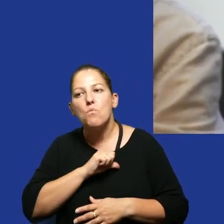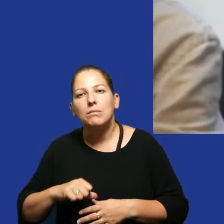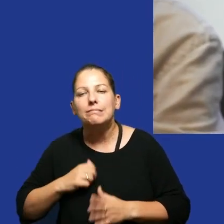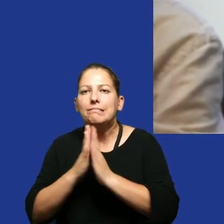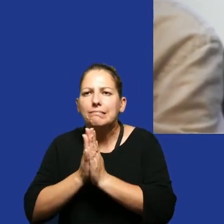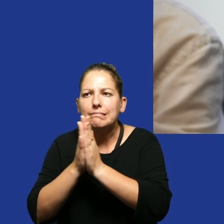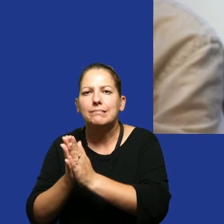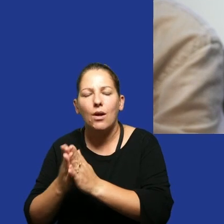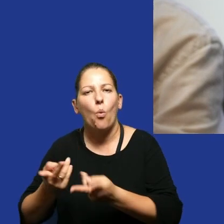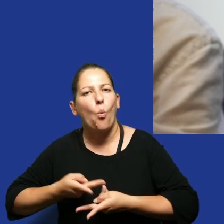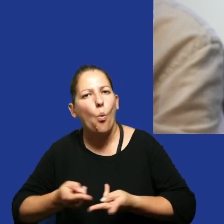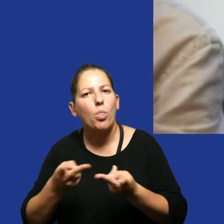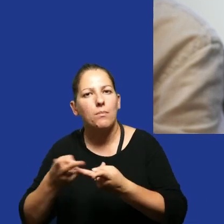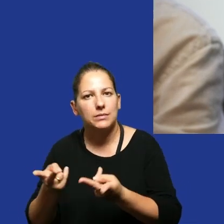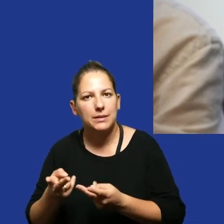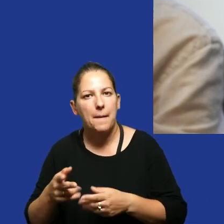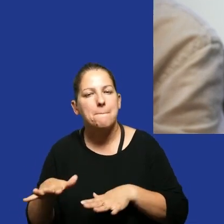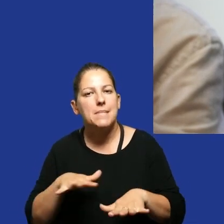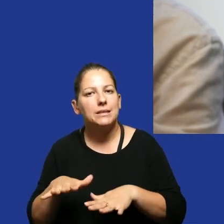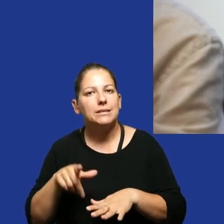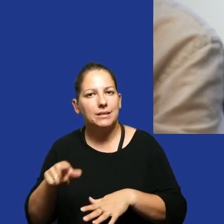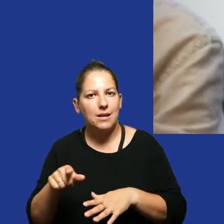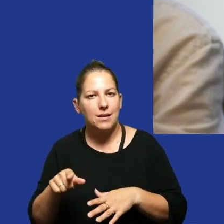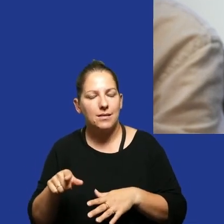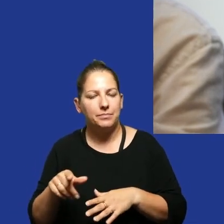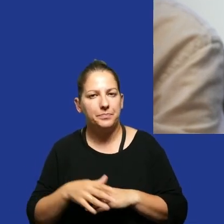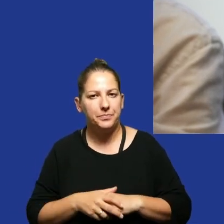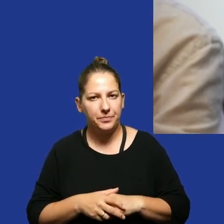prosiłam ich tam o udostępnienie miejsca na kooperatywę spożywczą.